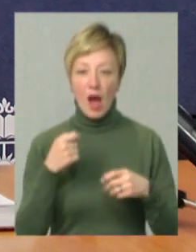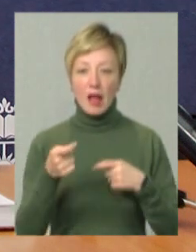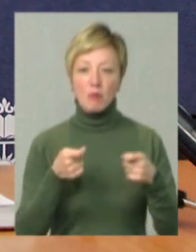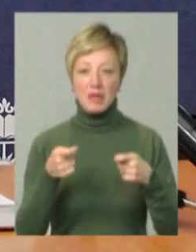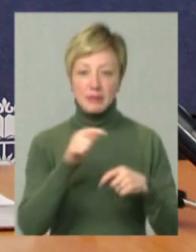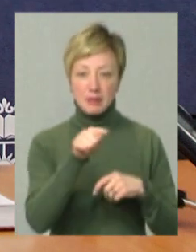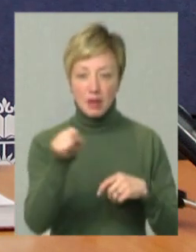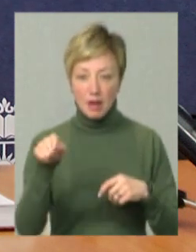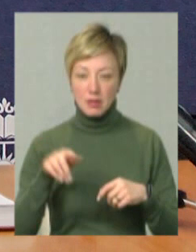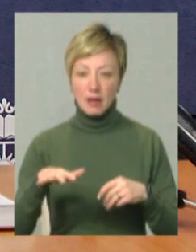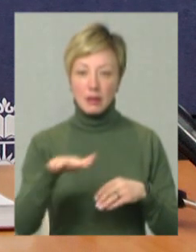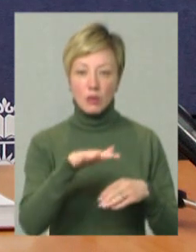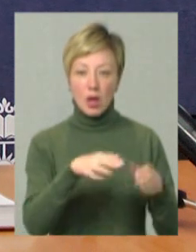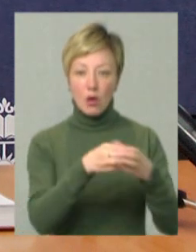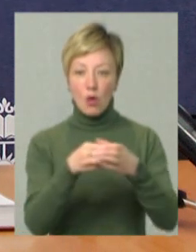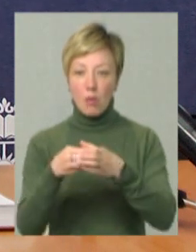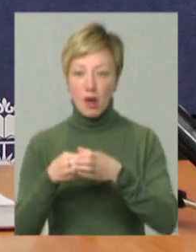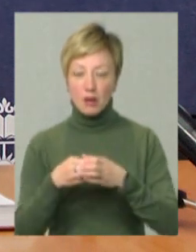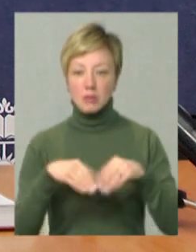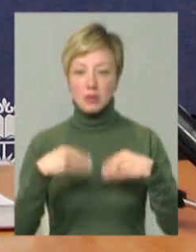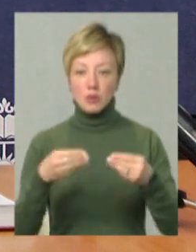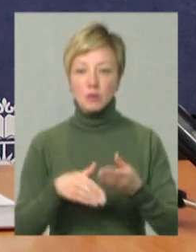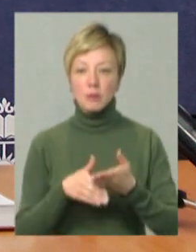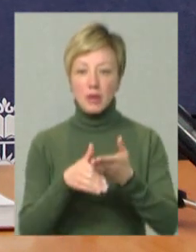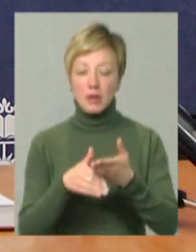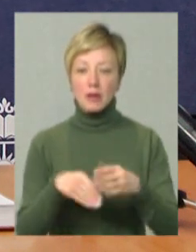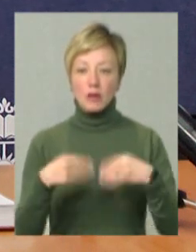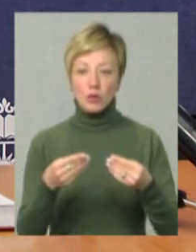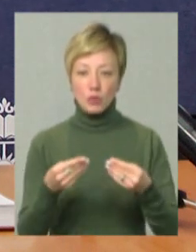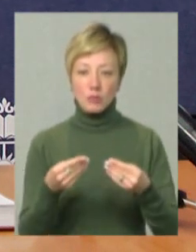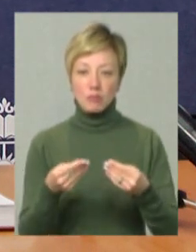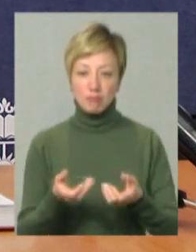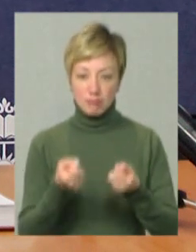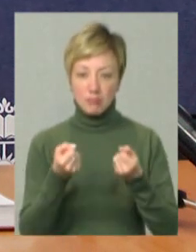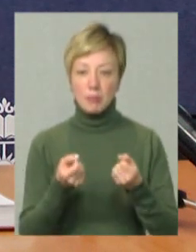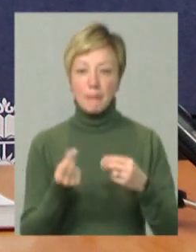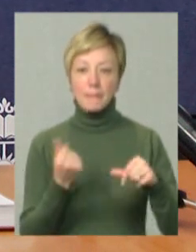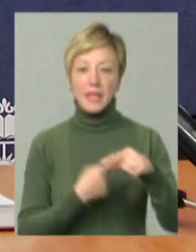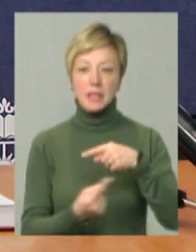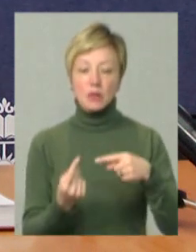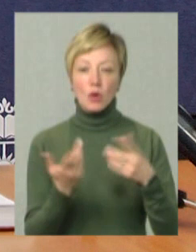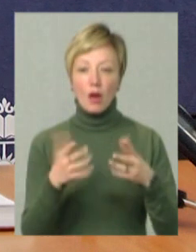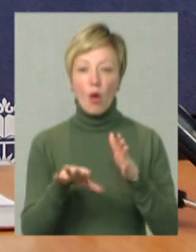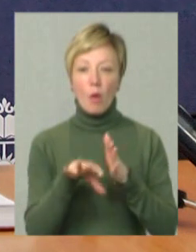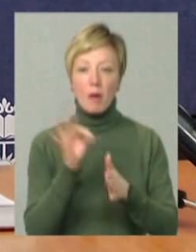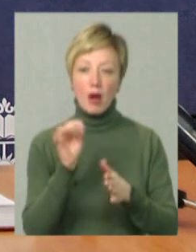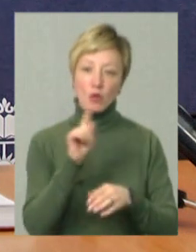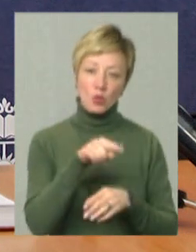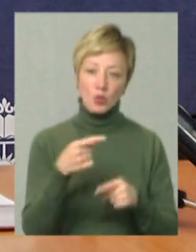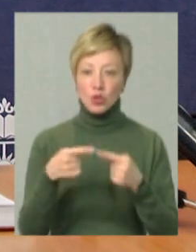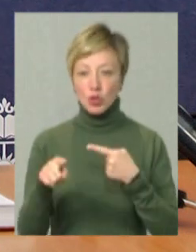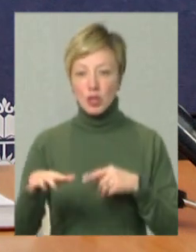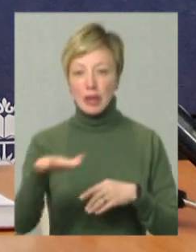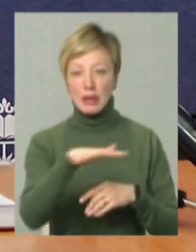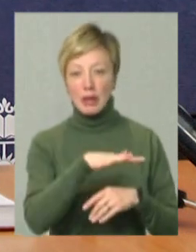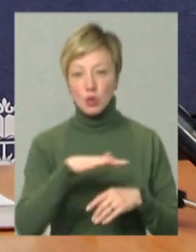військових адміністрацій, із територіальними громадами надають сприяння, надають допомогу бізнесу, який обирає ту чи